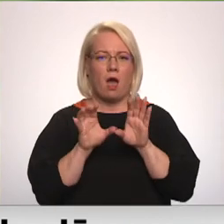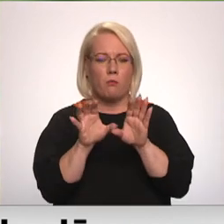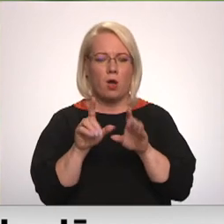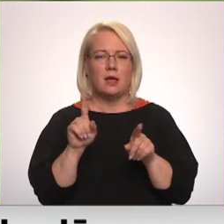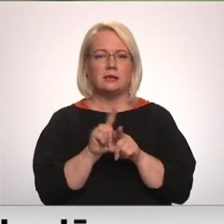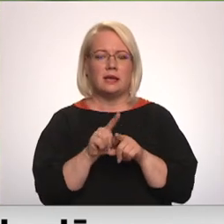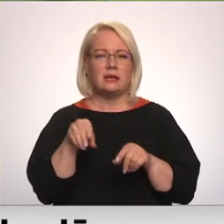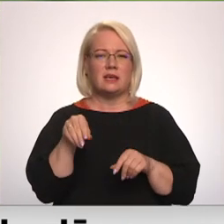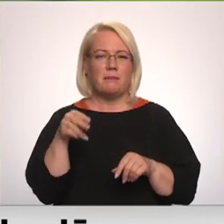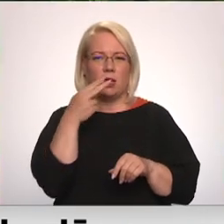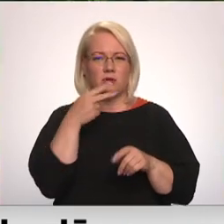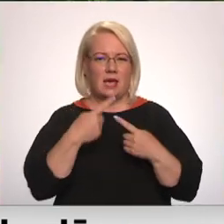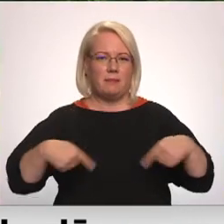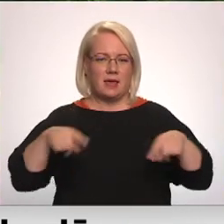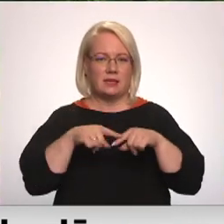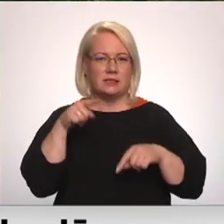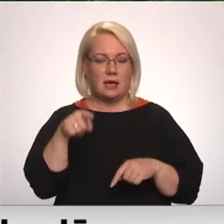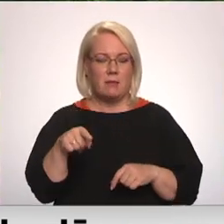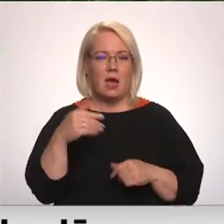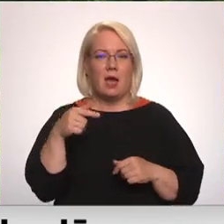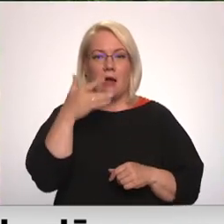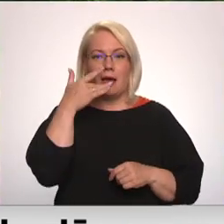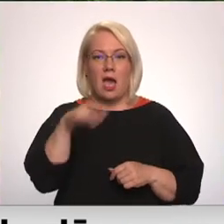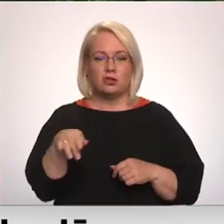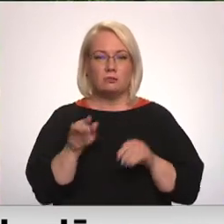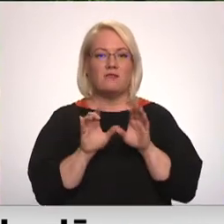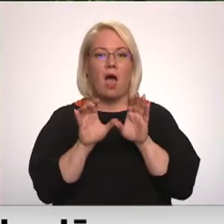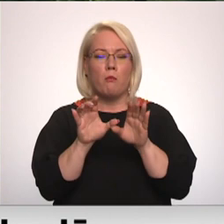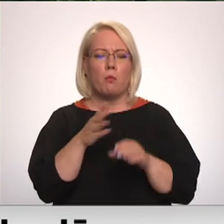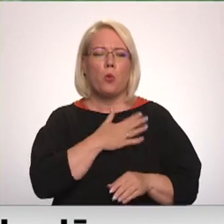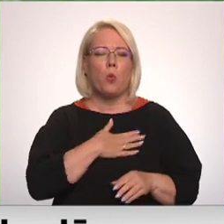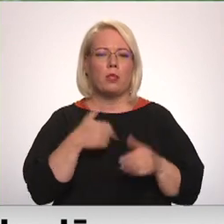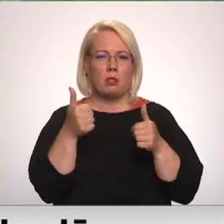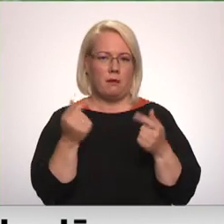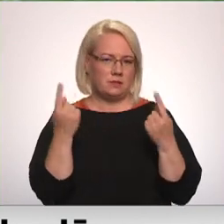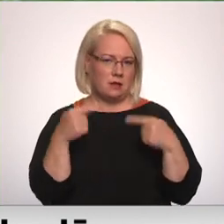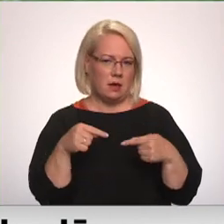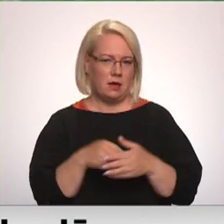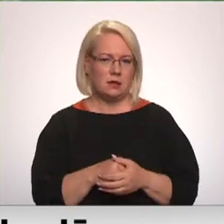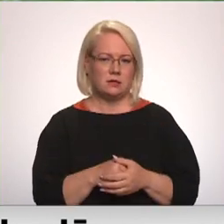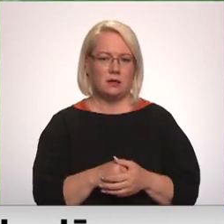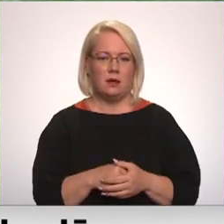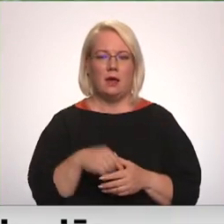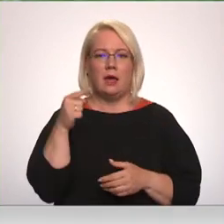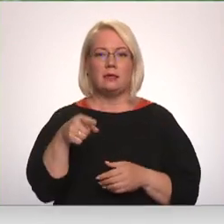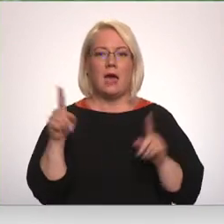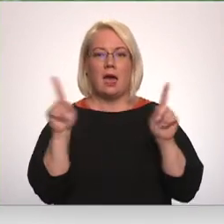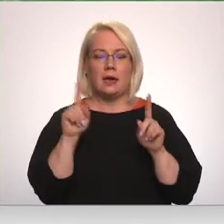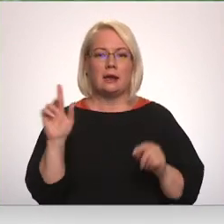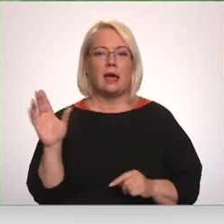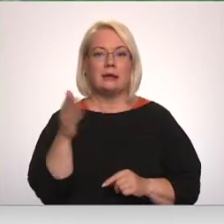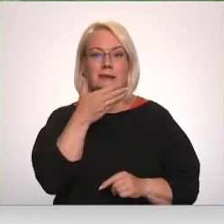kiršīpašnieks Dimitrijs Paulos. Šī brīža karstums vabolēm ir pat ļoti labvēlīgs. Tā ir, siltāks, tad visas